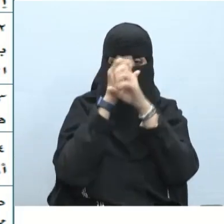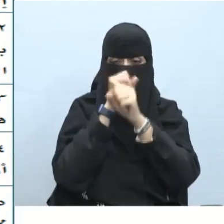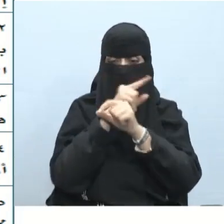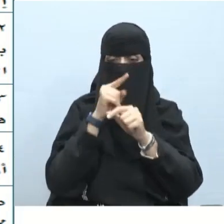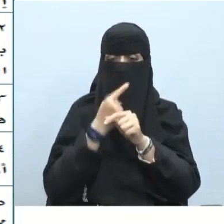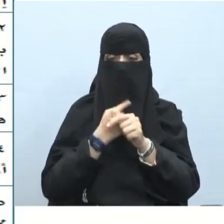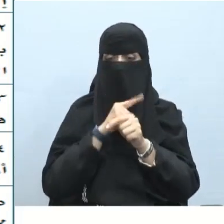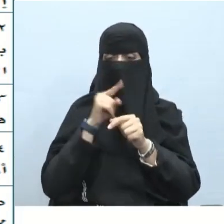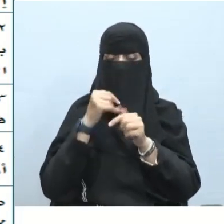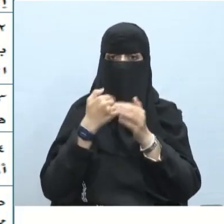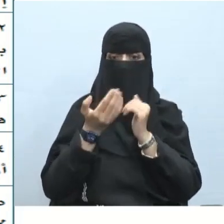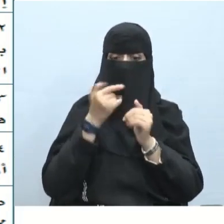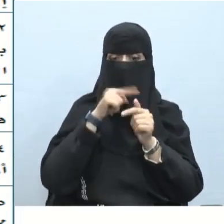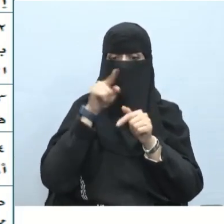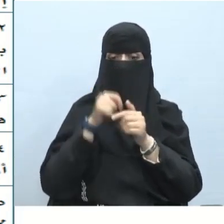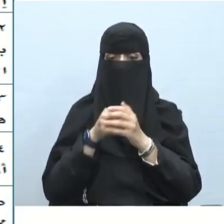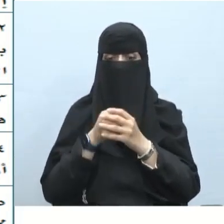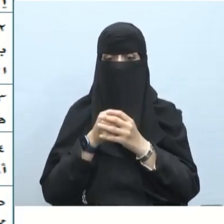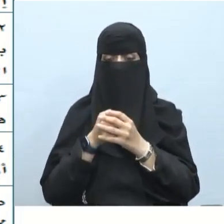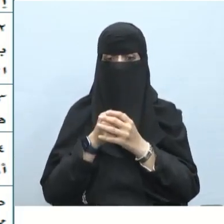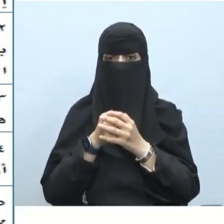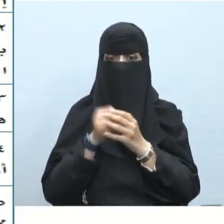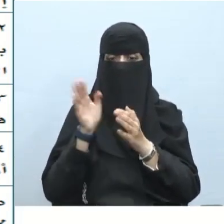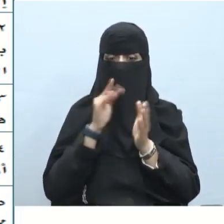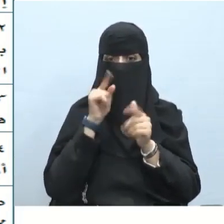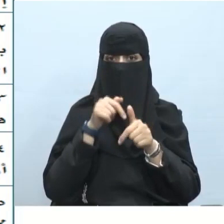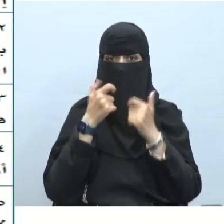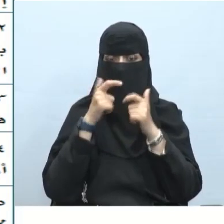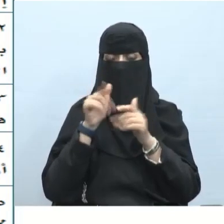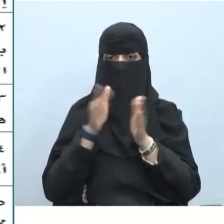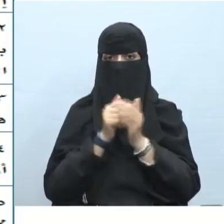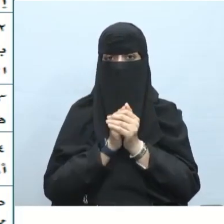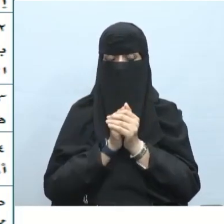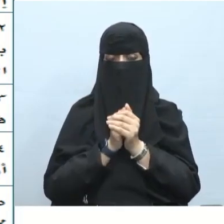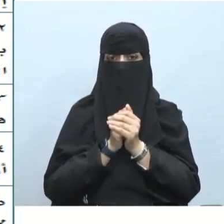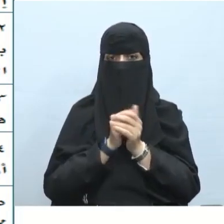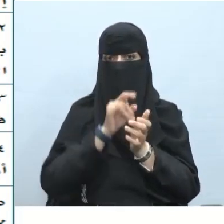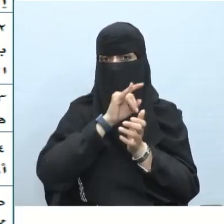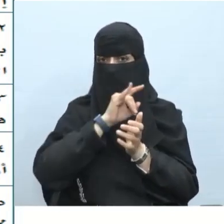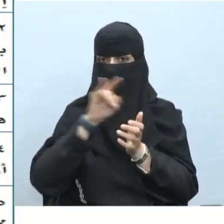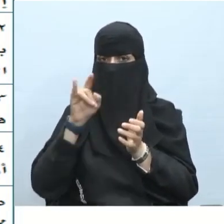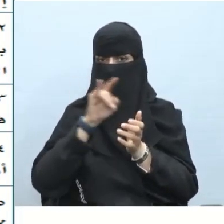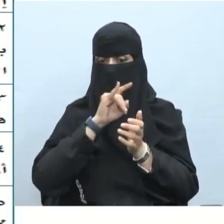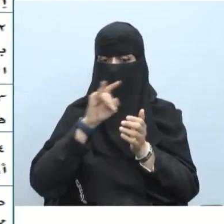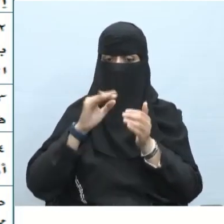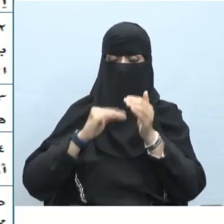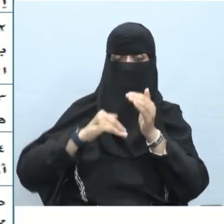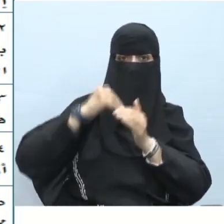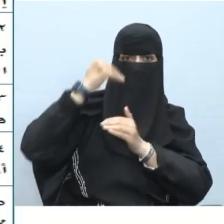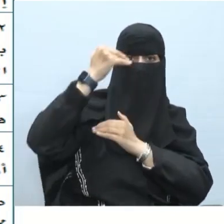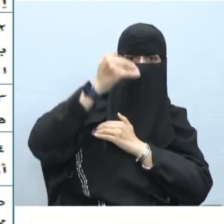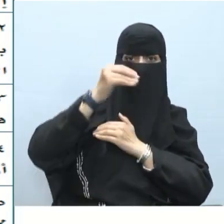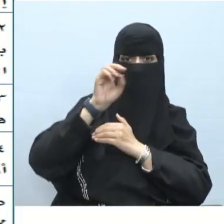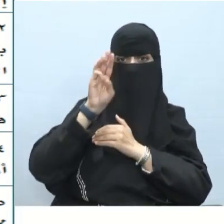أريد الرجوع إلى ذلك النفق المضلط سنركز الآن هيهات ثم هيهات إذن حرف العطف